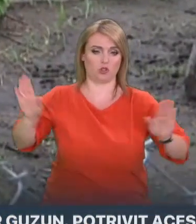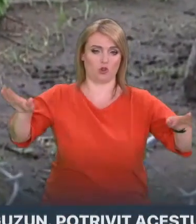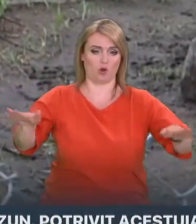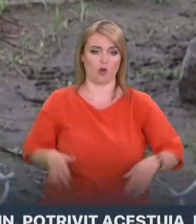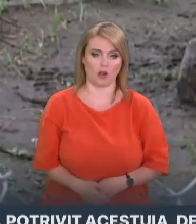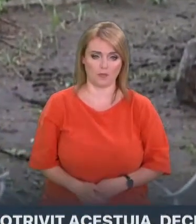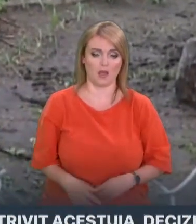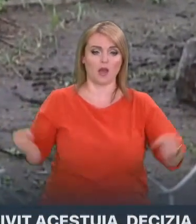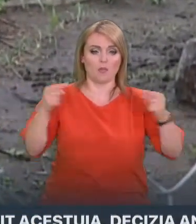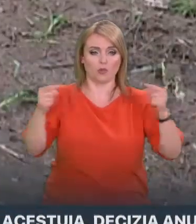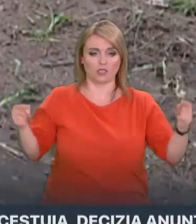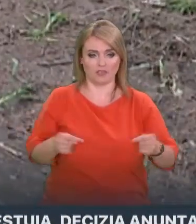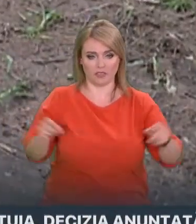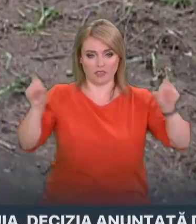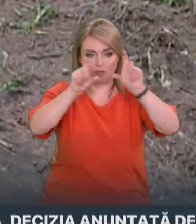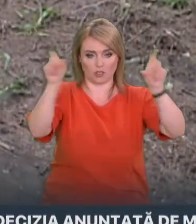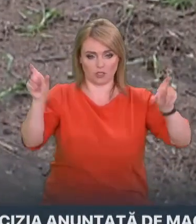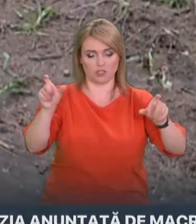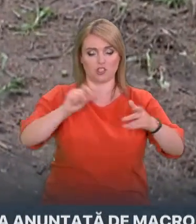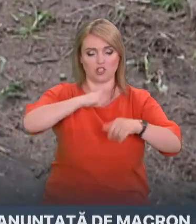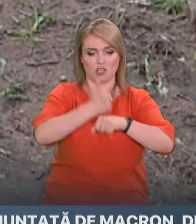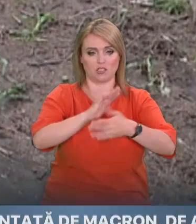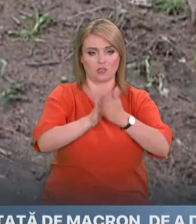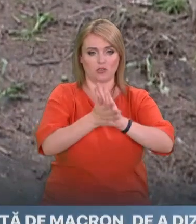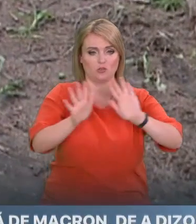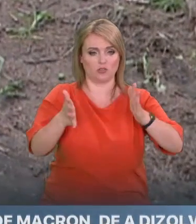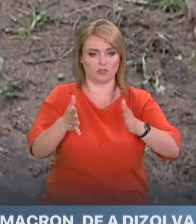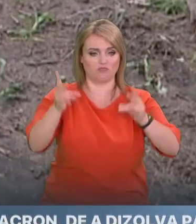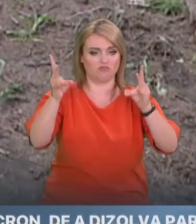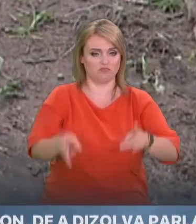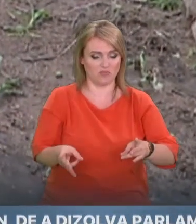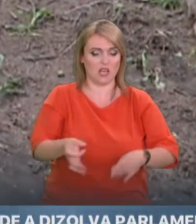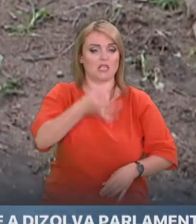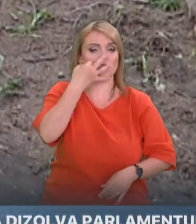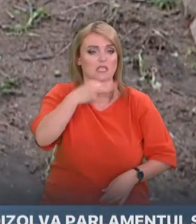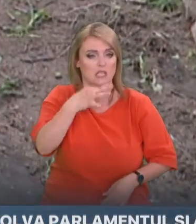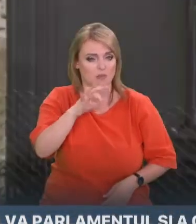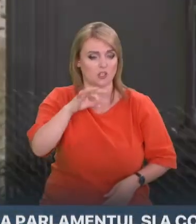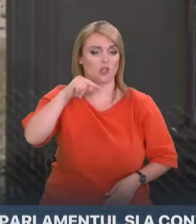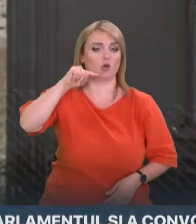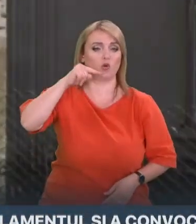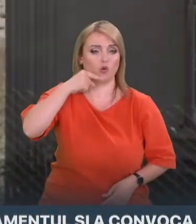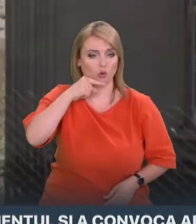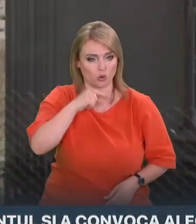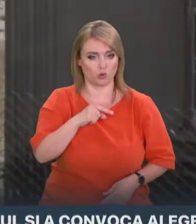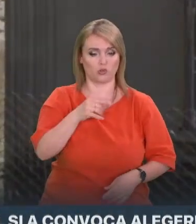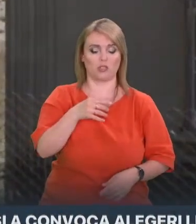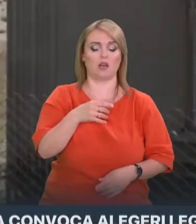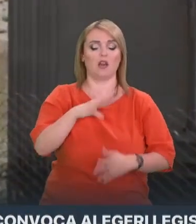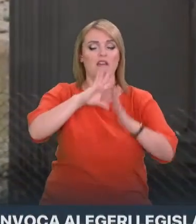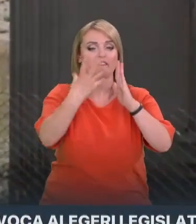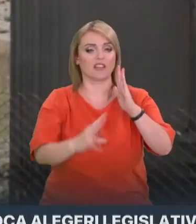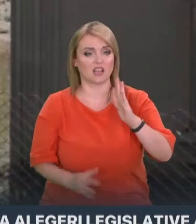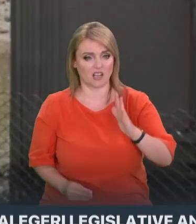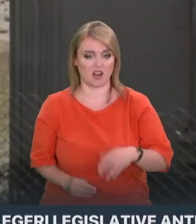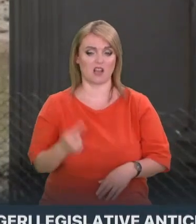Potrivit Inspectoratului General pentru situații de urgență, au fost afectate culturile de floarea soarelui, porumb, griu și viță de vie. Ploaia